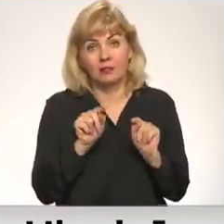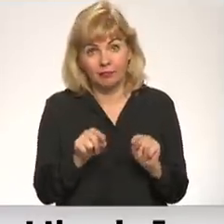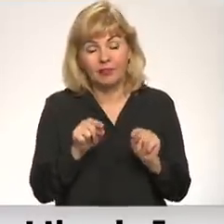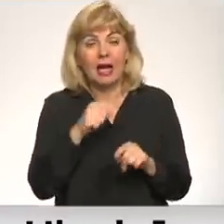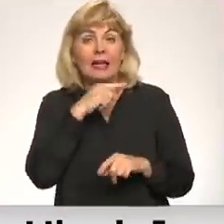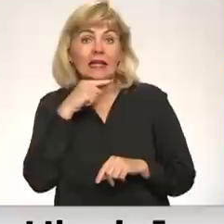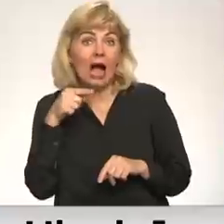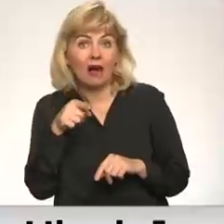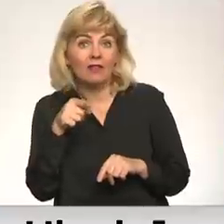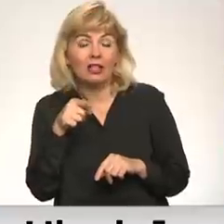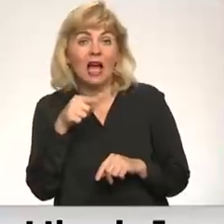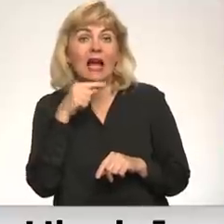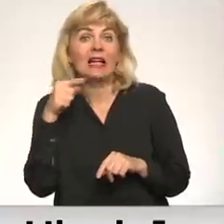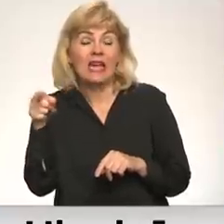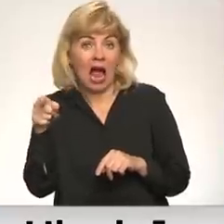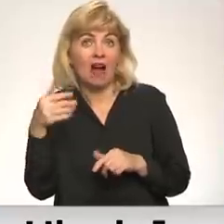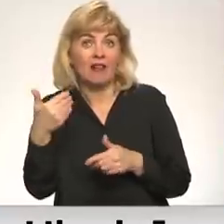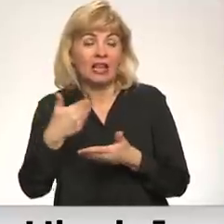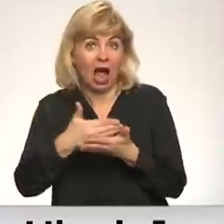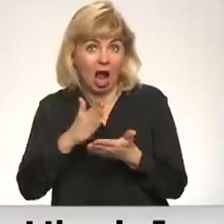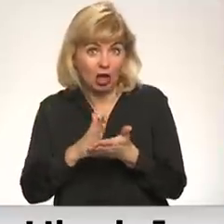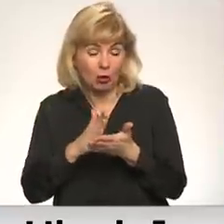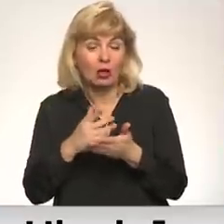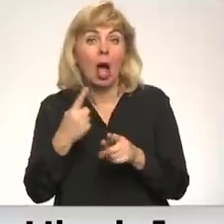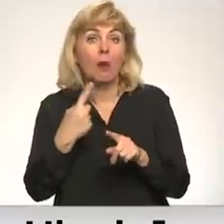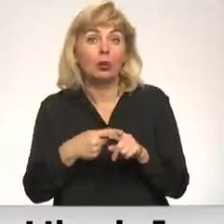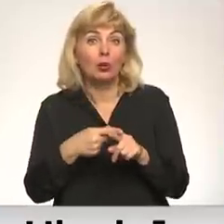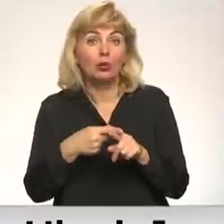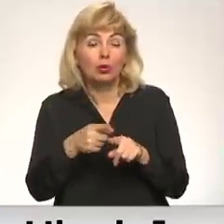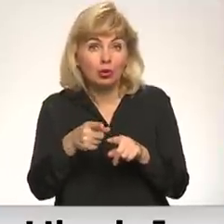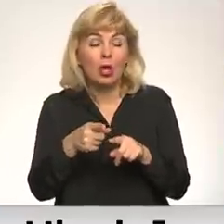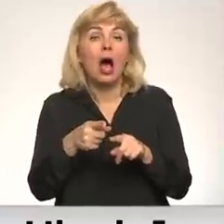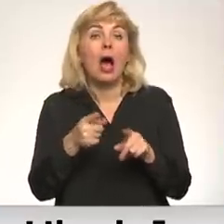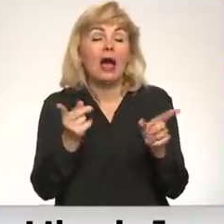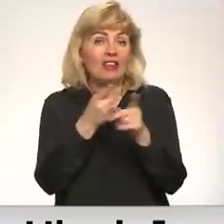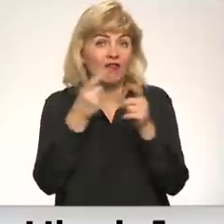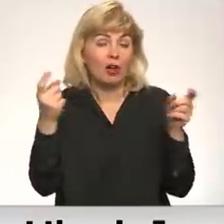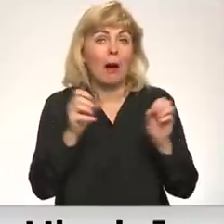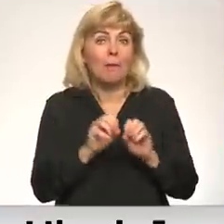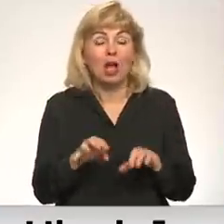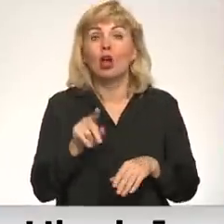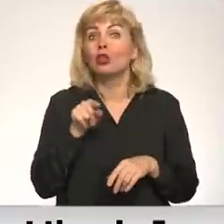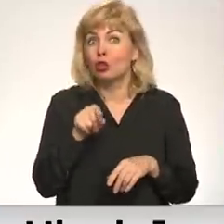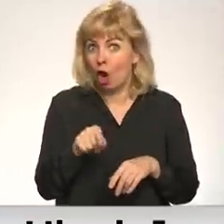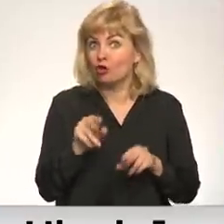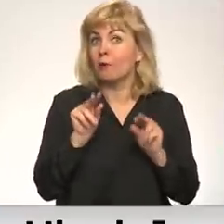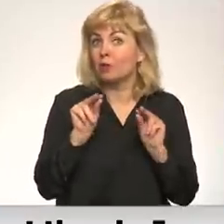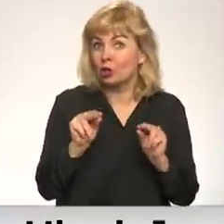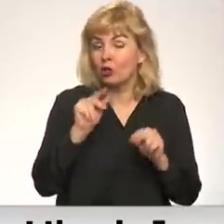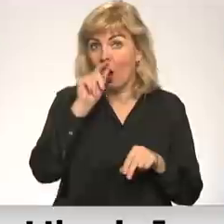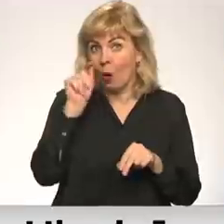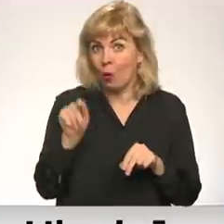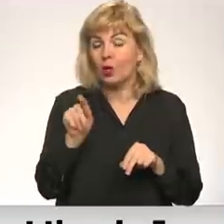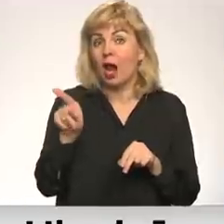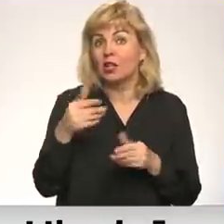Krievijas Krievu lielākā daļa, plus vēl pateirējot Krievijas mēdījus, A, viņi tiešām tic, ka Ukraina ir